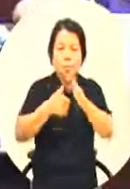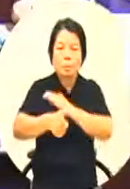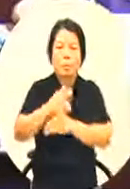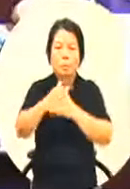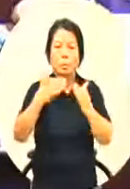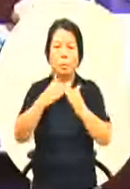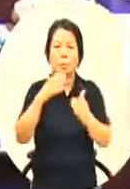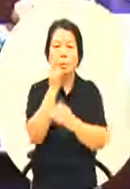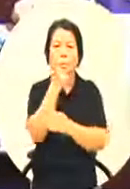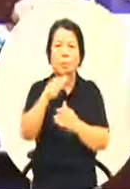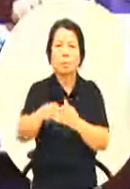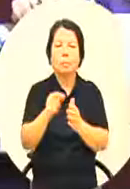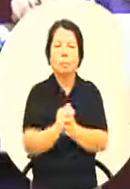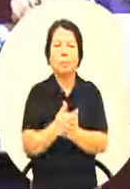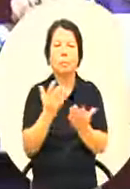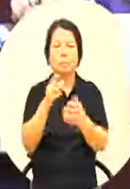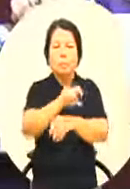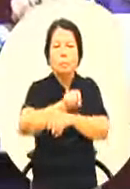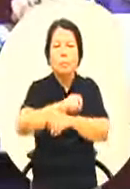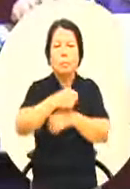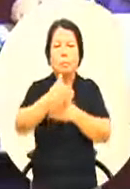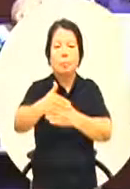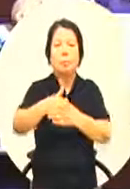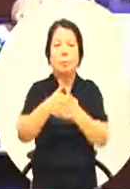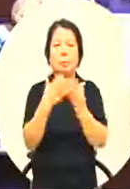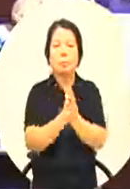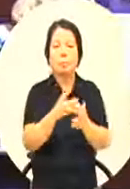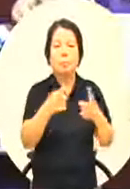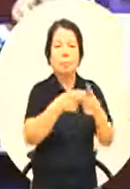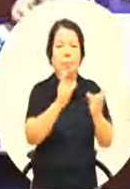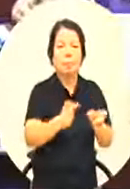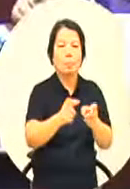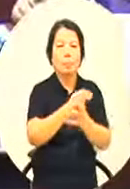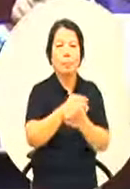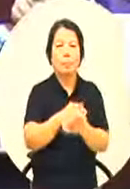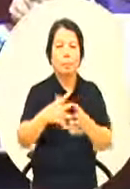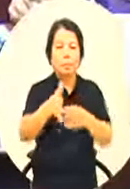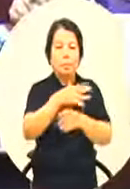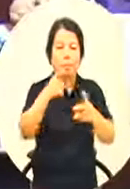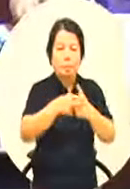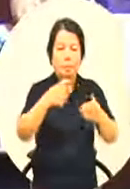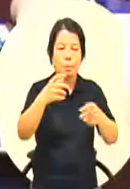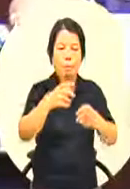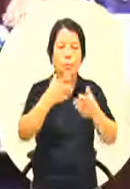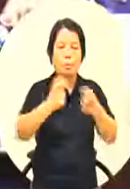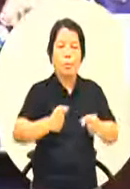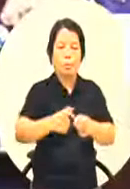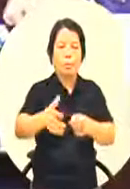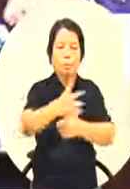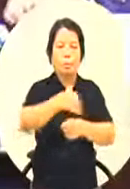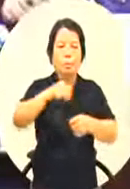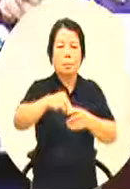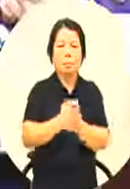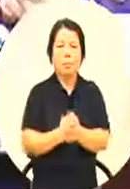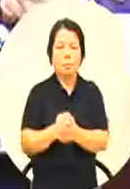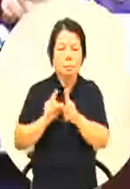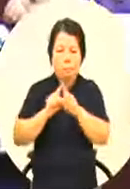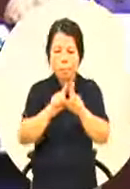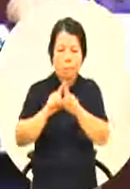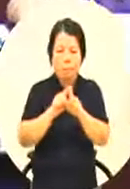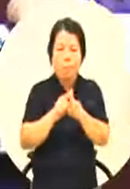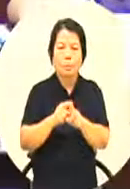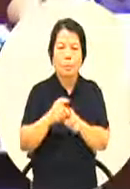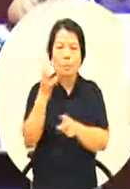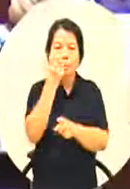特色课程里头去那另外小港医院也在做一个全小港区重要的应该是追踪就是追踪